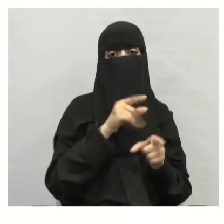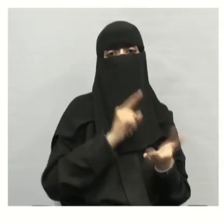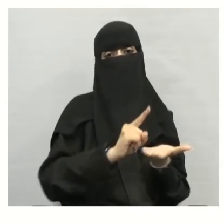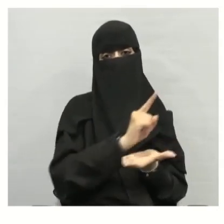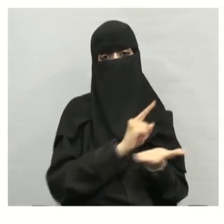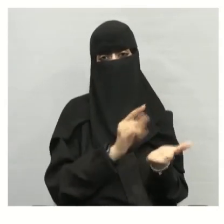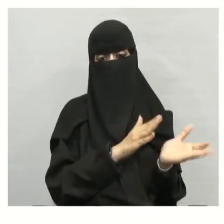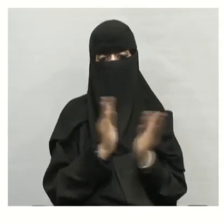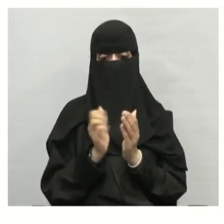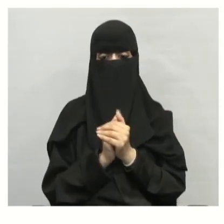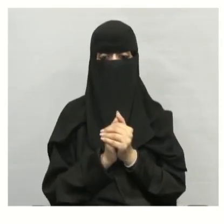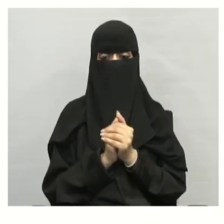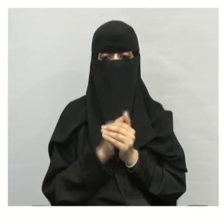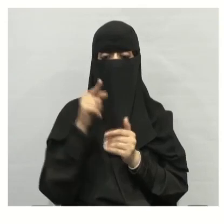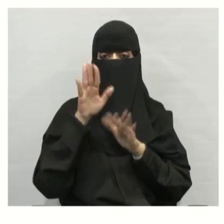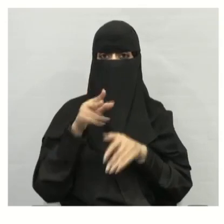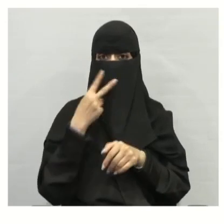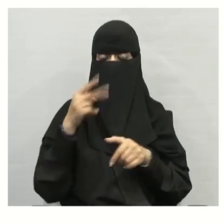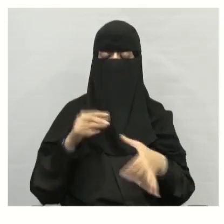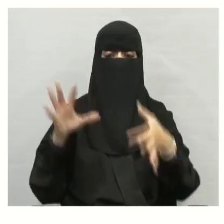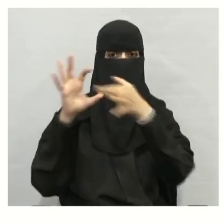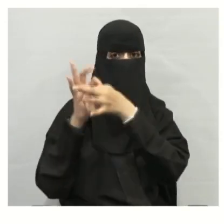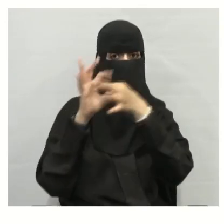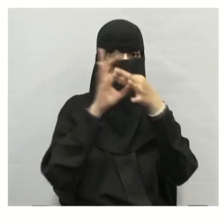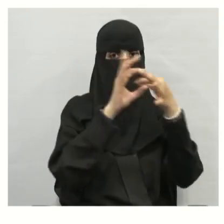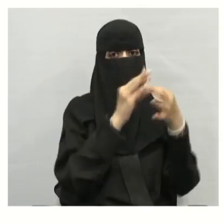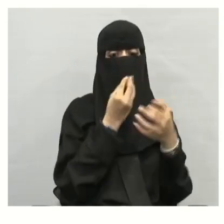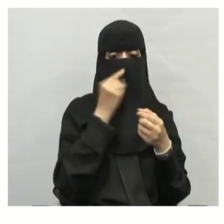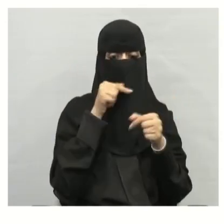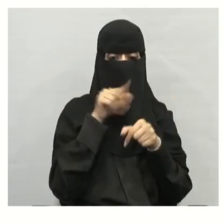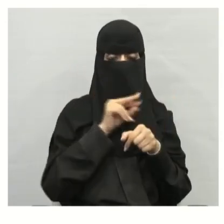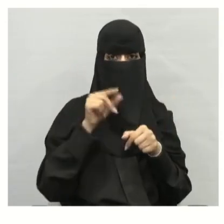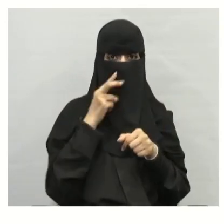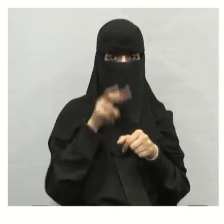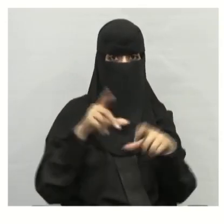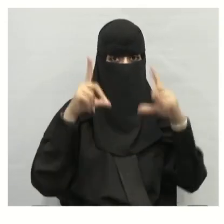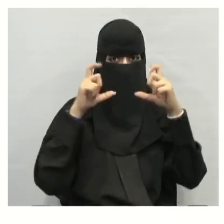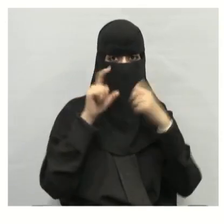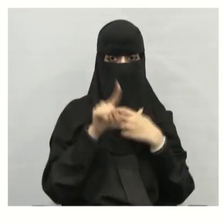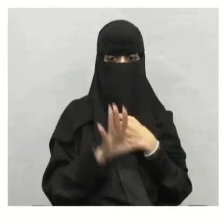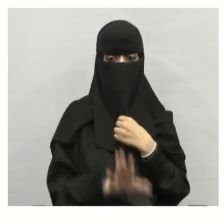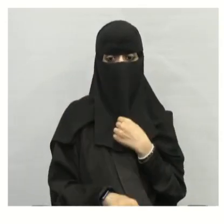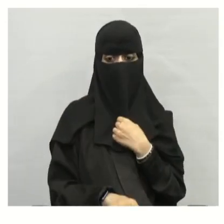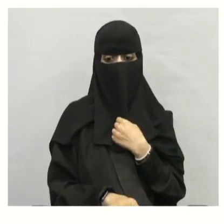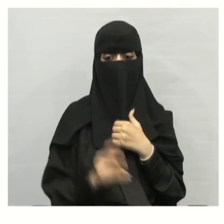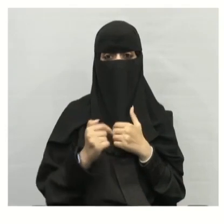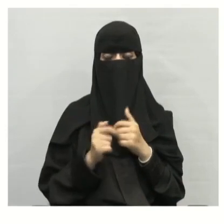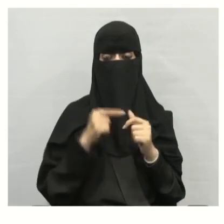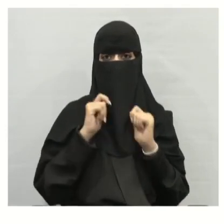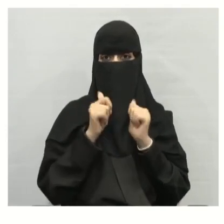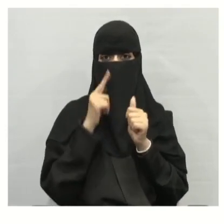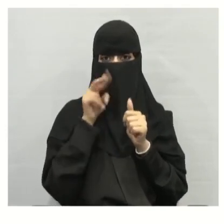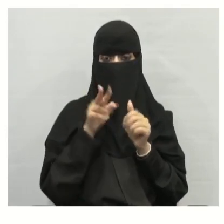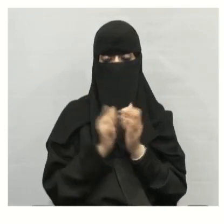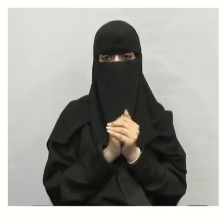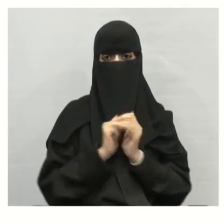البيئي ننتقل إلى العلاقات الغذائية مثل ما نشاهد في الصورة لاحظ معي في